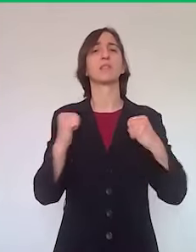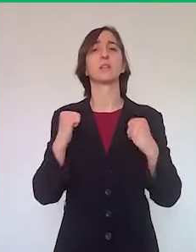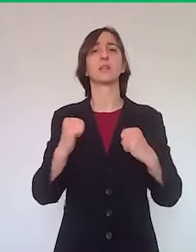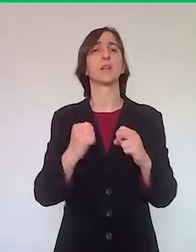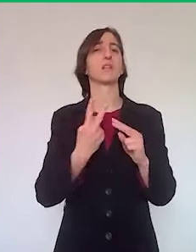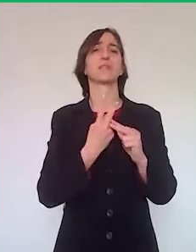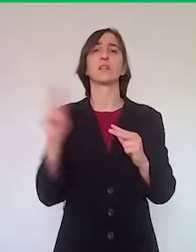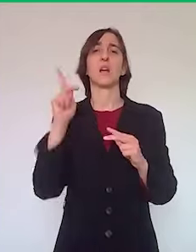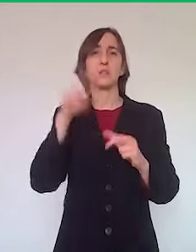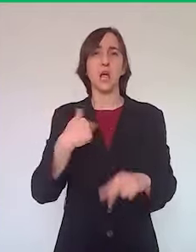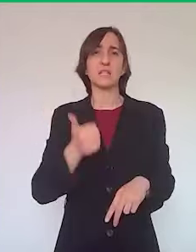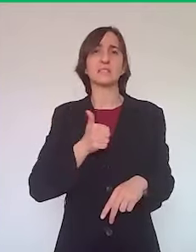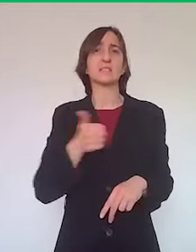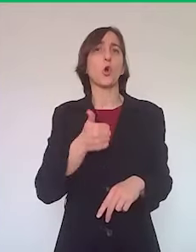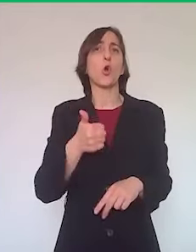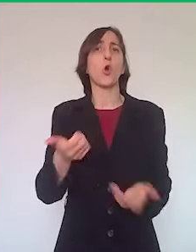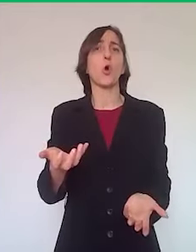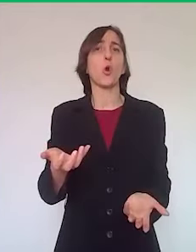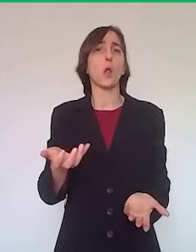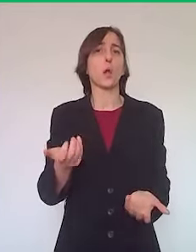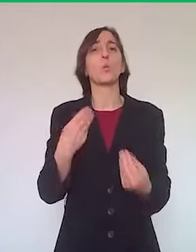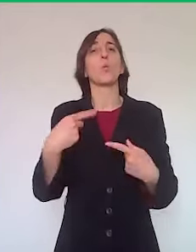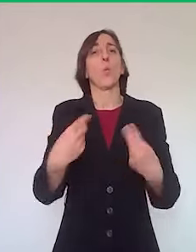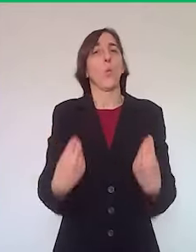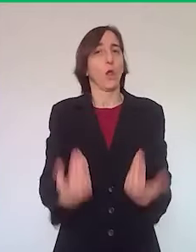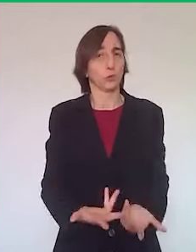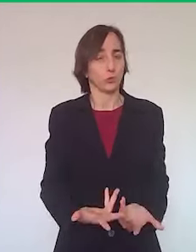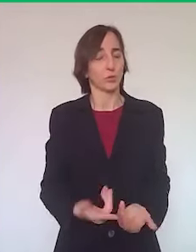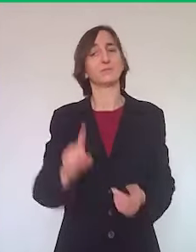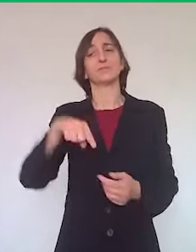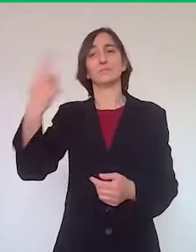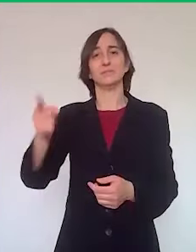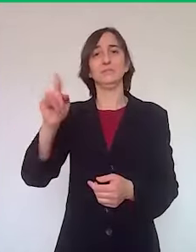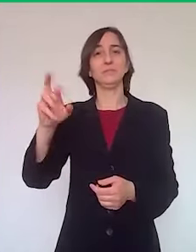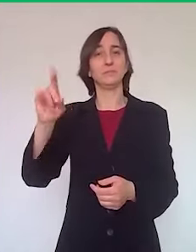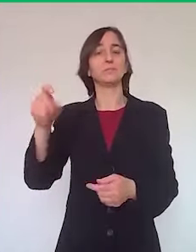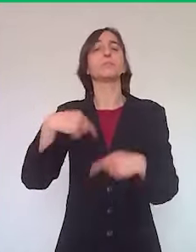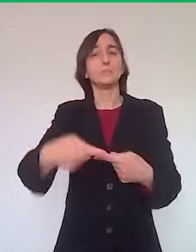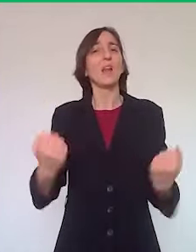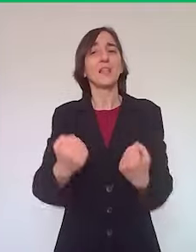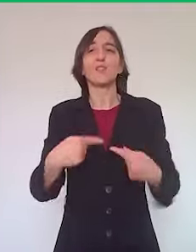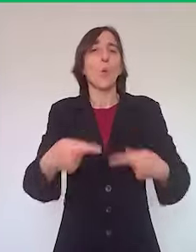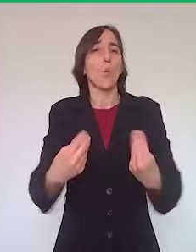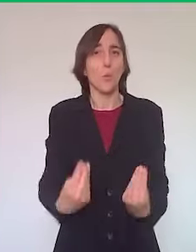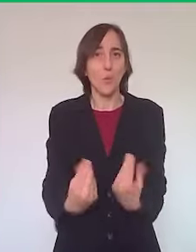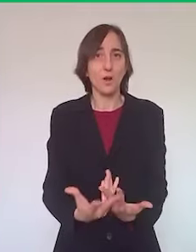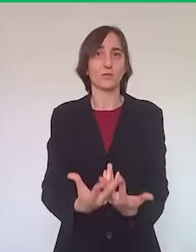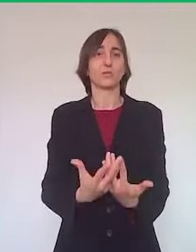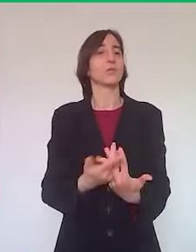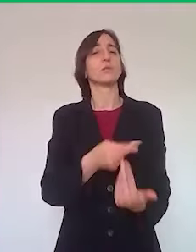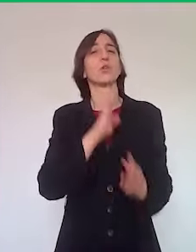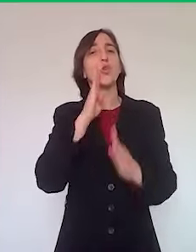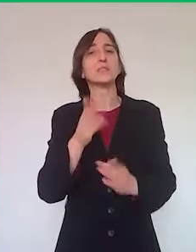singola, quando potrà riprendere. Anche Guido chiede quando si potrà riprendere questa attività e che cosa consigliano di fare.